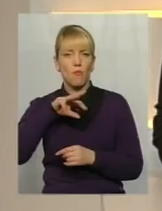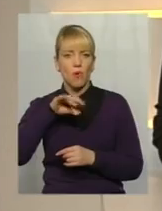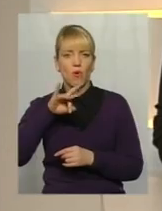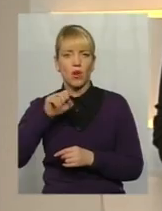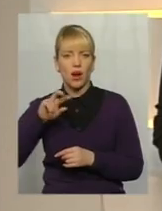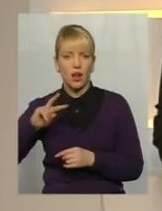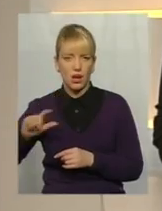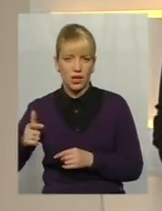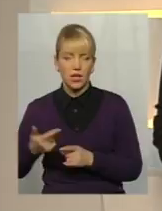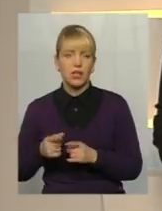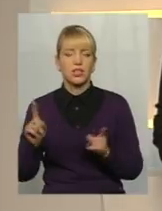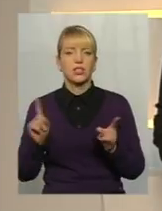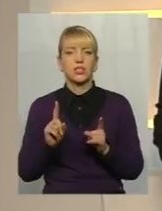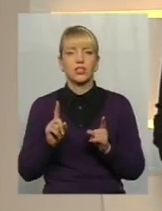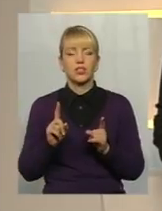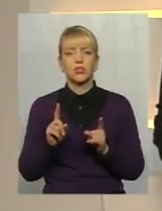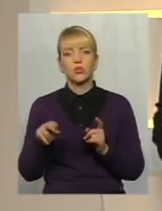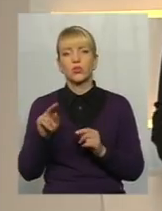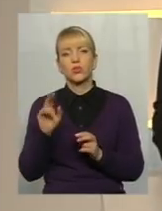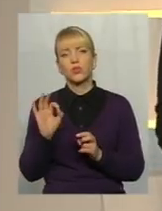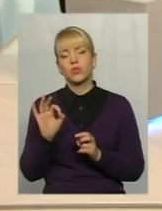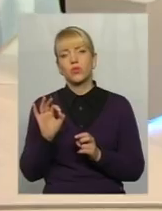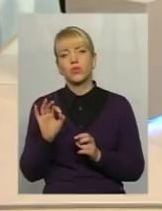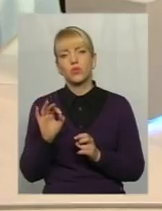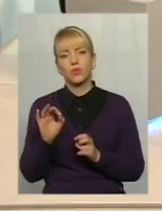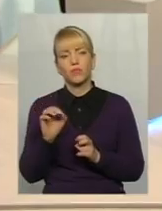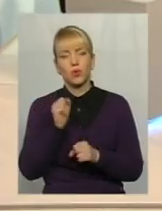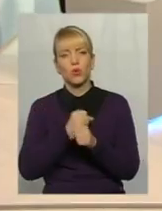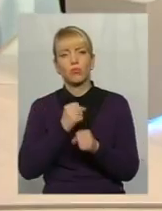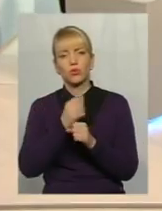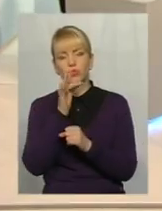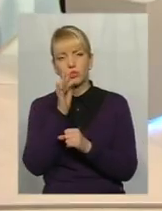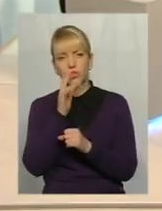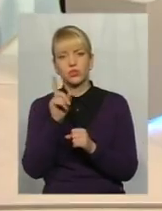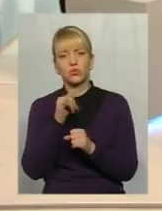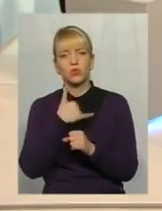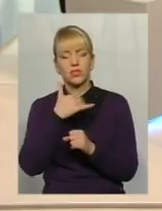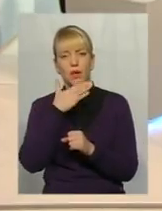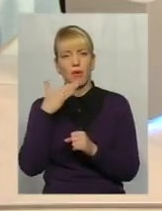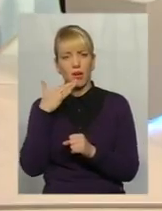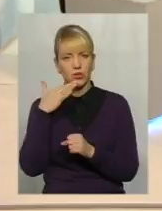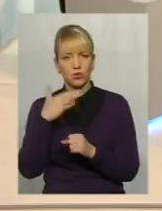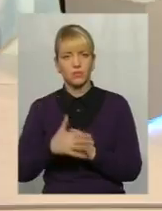До речі, щодо фонду робочого часу, щодо того, що у нас там забагато